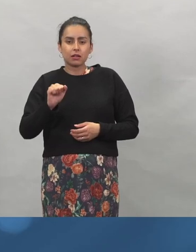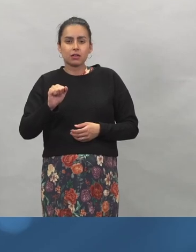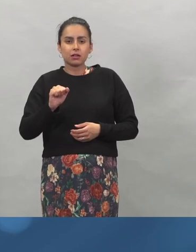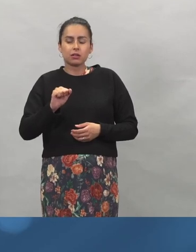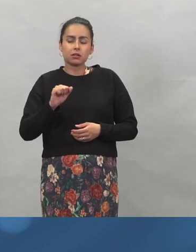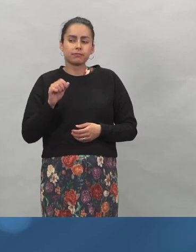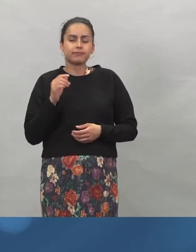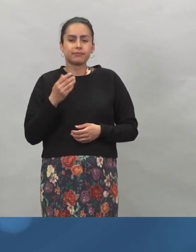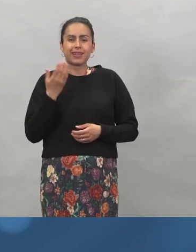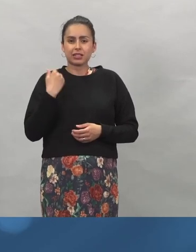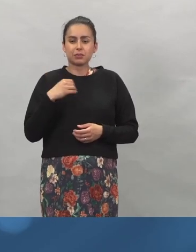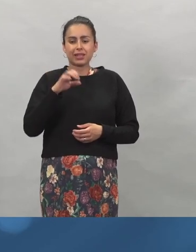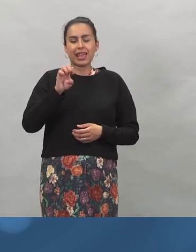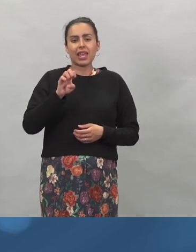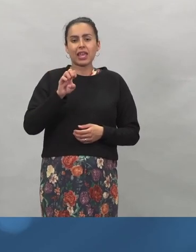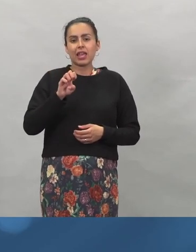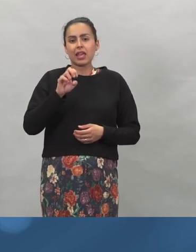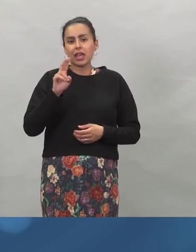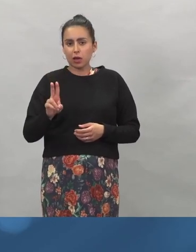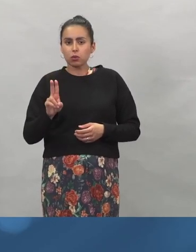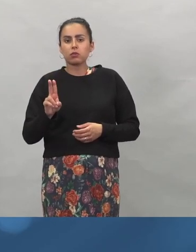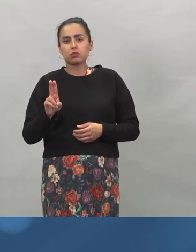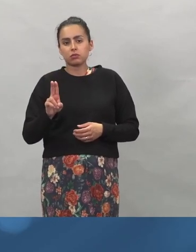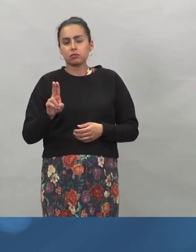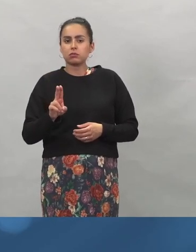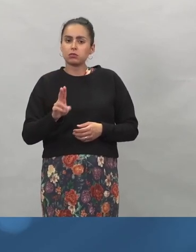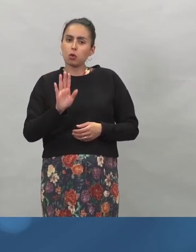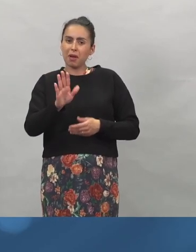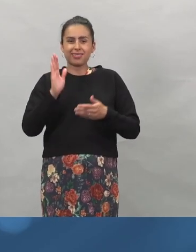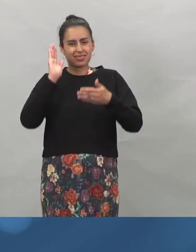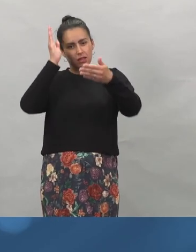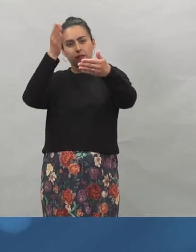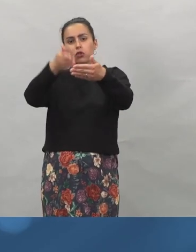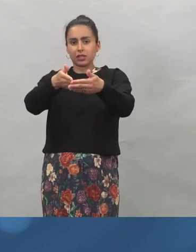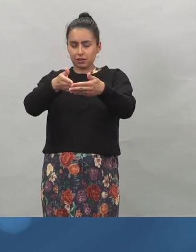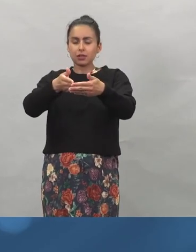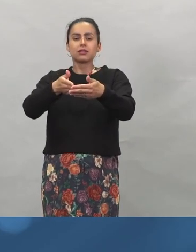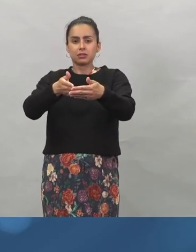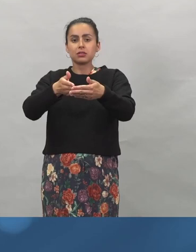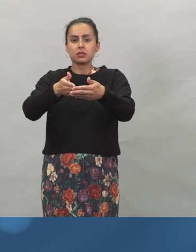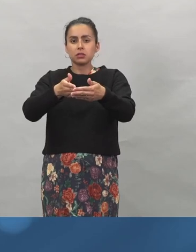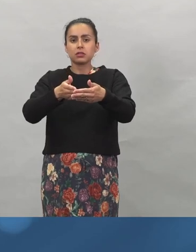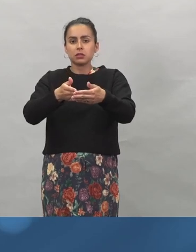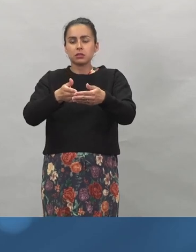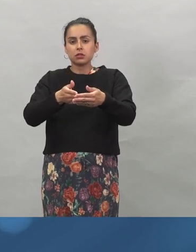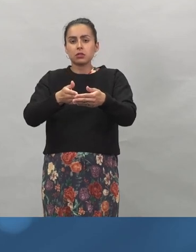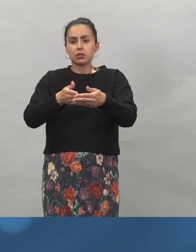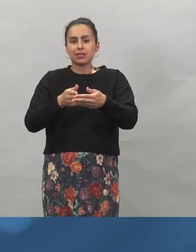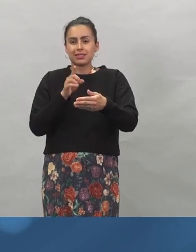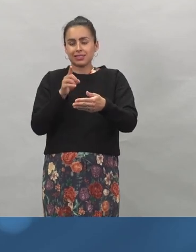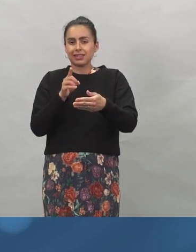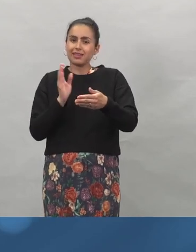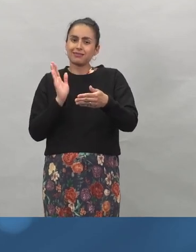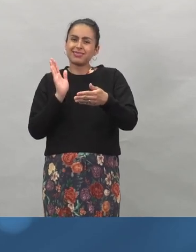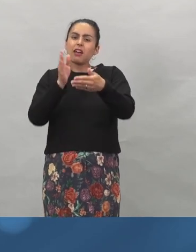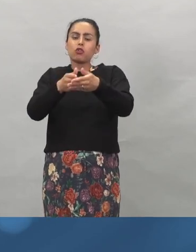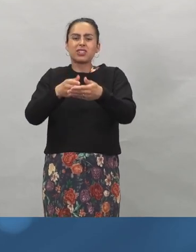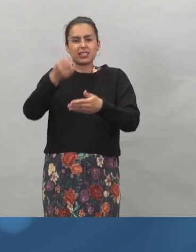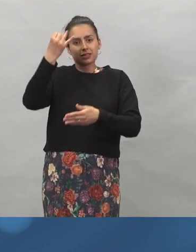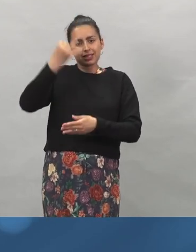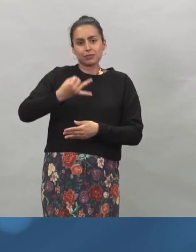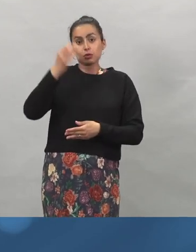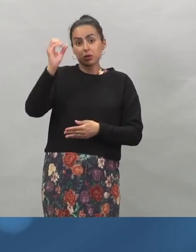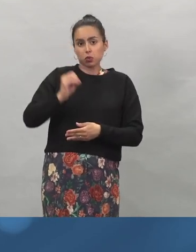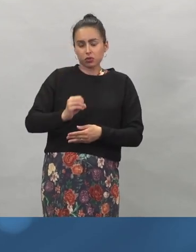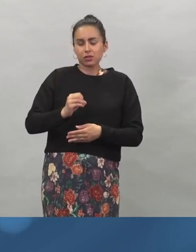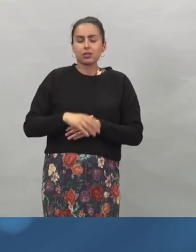Miia referoi tuossa Euroopan unionin päämäärää tai tavoitetta, joka on asetettu siihen 70 prosenttiin. Mutta ehkä se